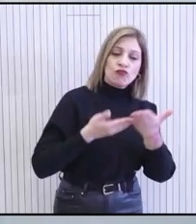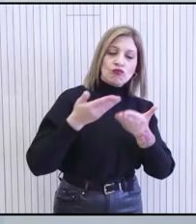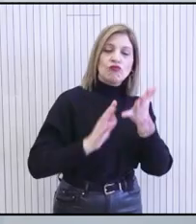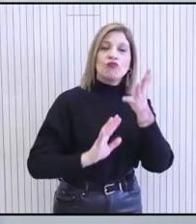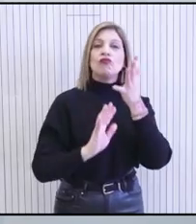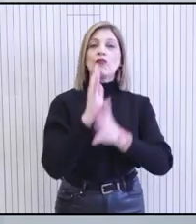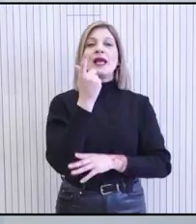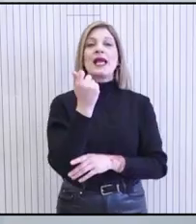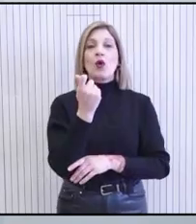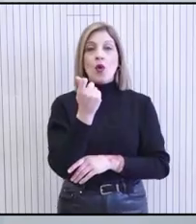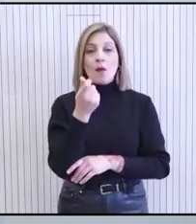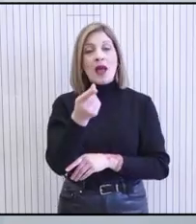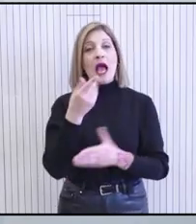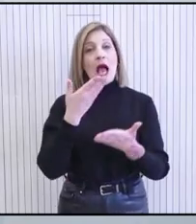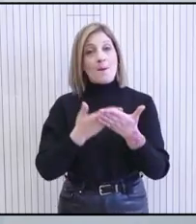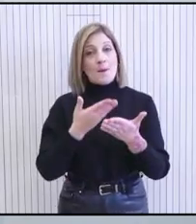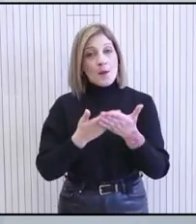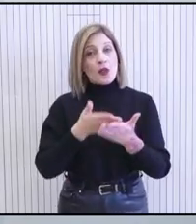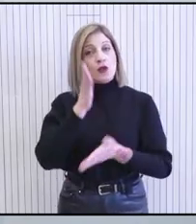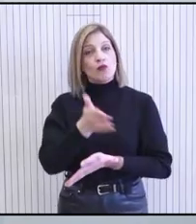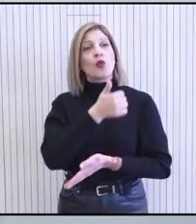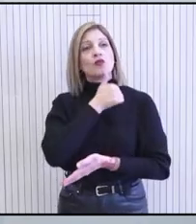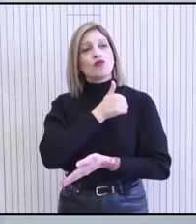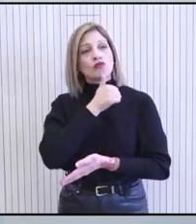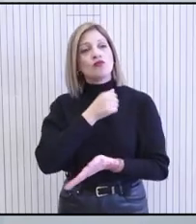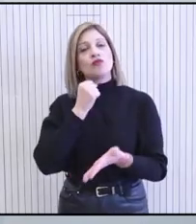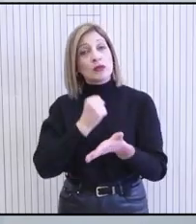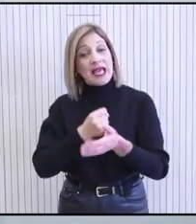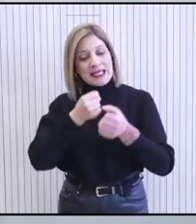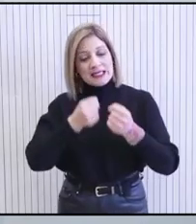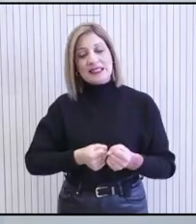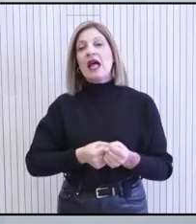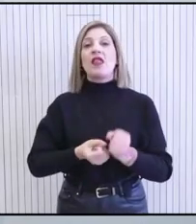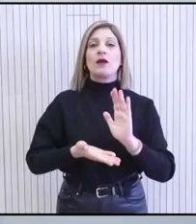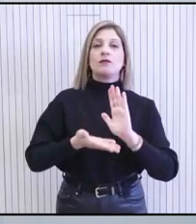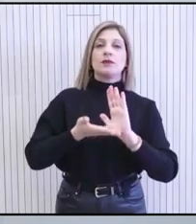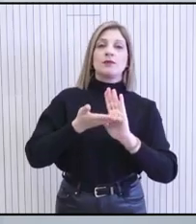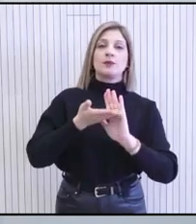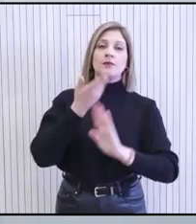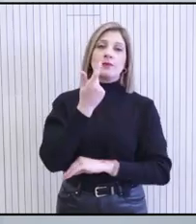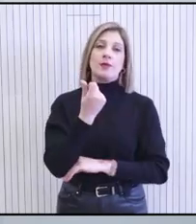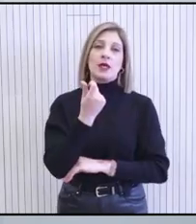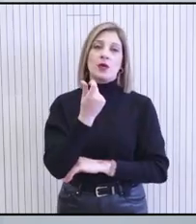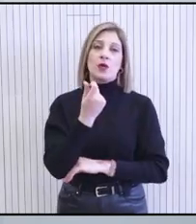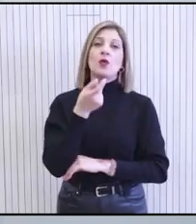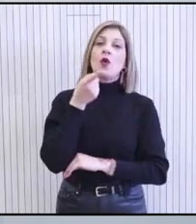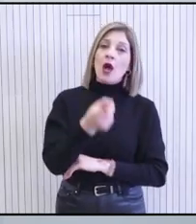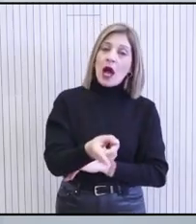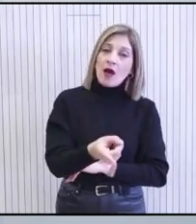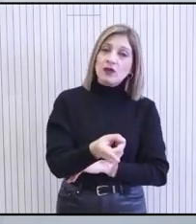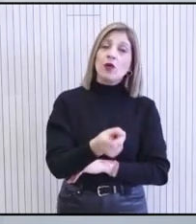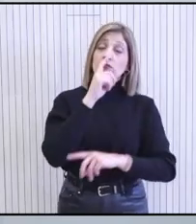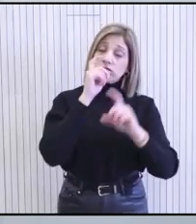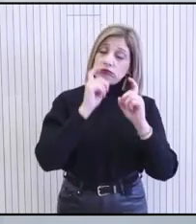Κυπριακής οικονομίας αποδεικνύουν την ανθεκτικότητα, αλλά και την σταθερά ανωδική πορεία της οικονομίας μας, στοιχεία που αποτελούν